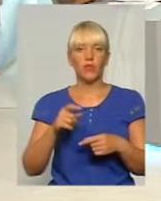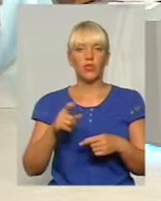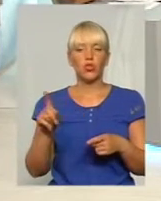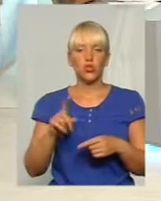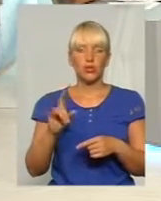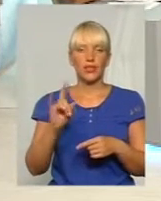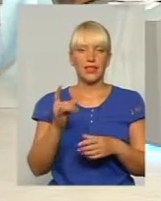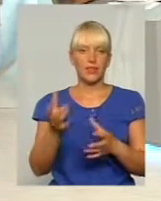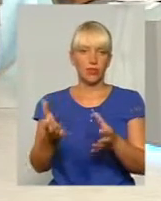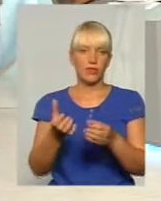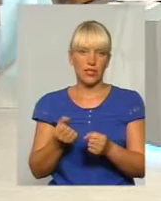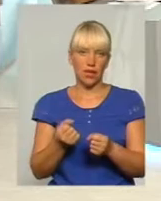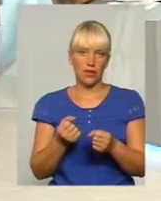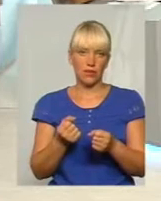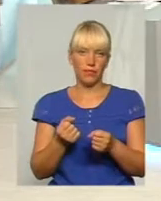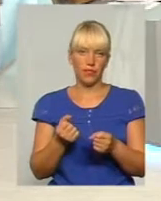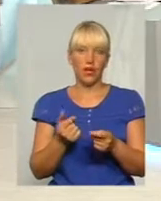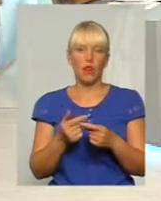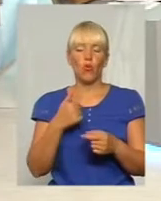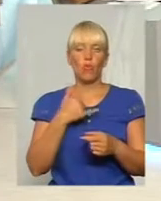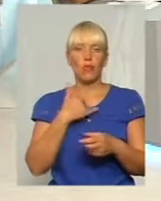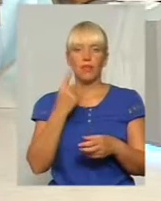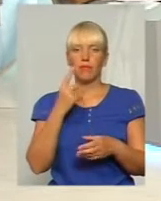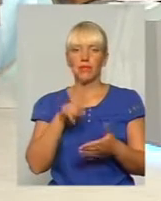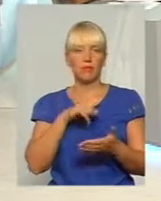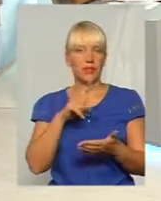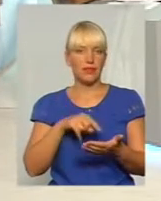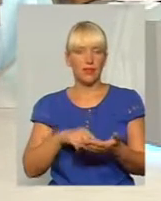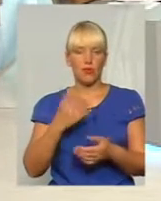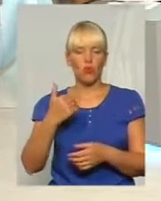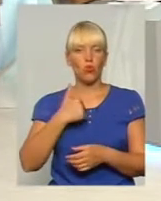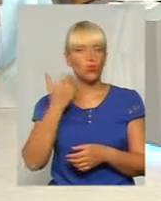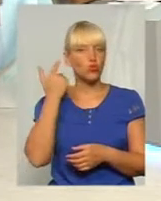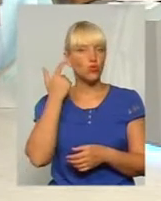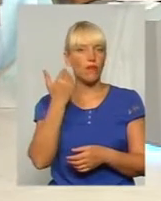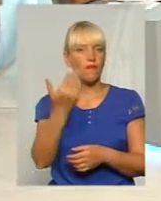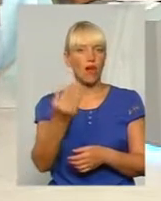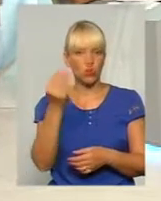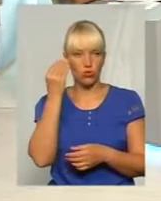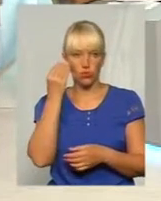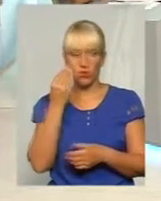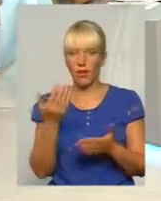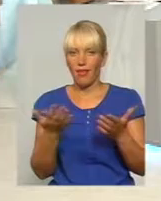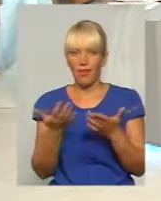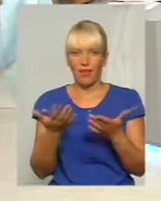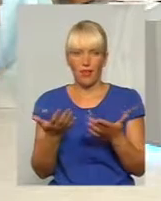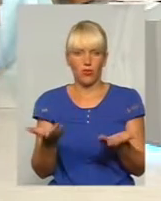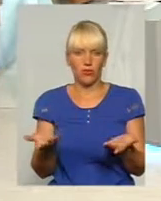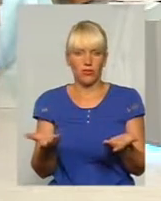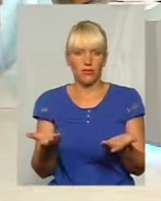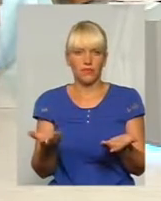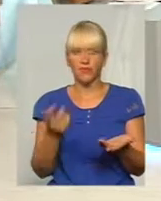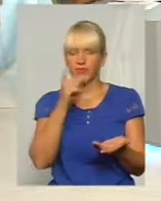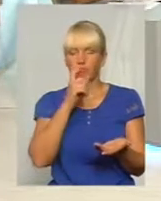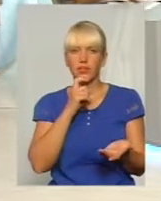особисто перше запитання, і от хочеться почути вашу думку, от якось нелогічно заступник директора,